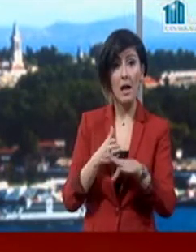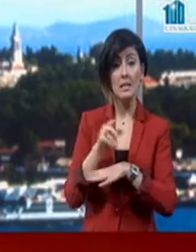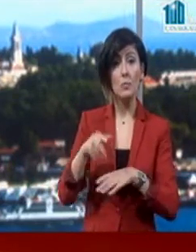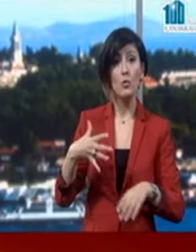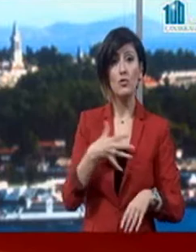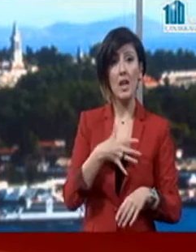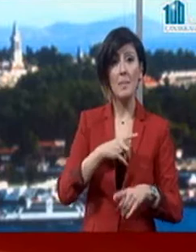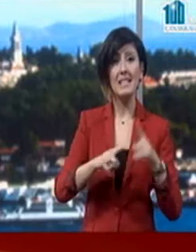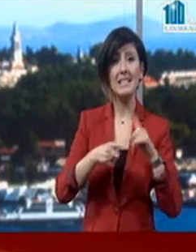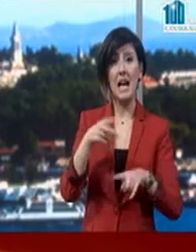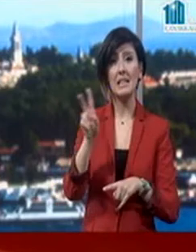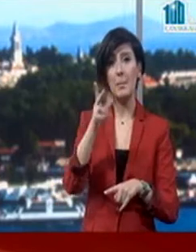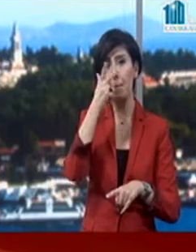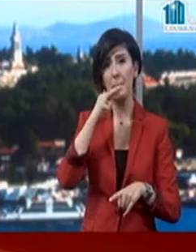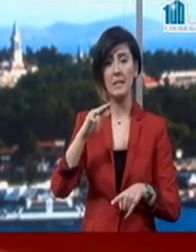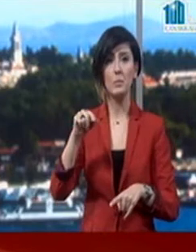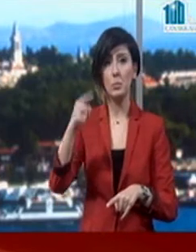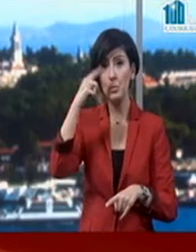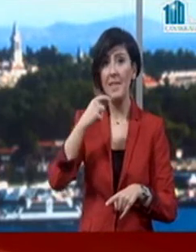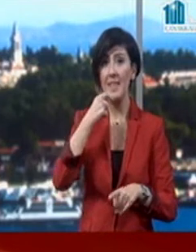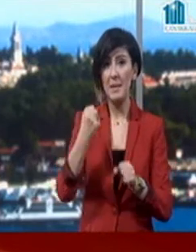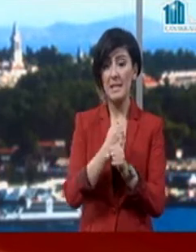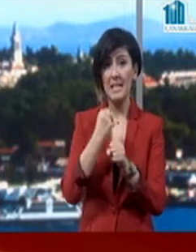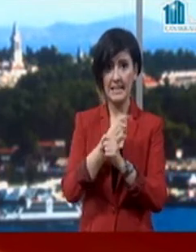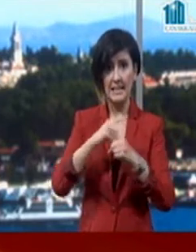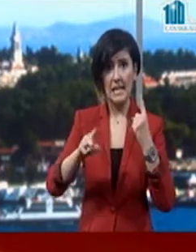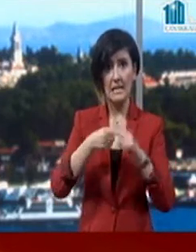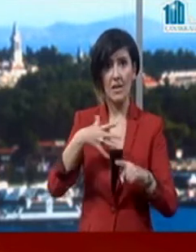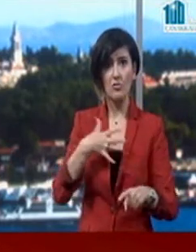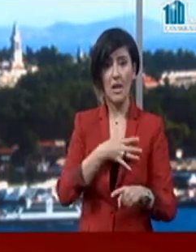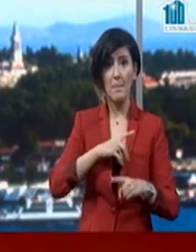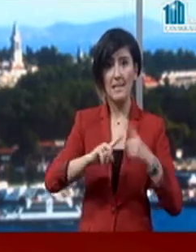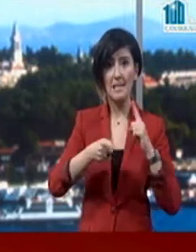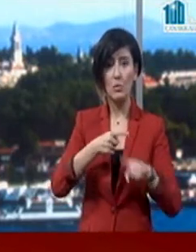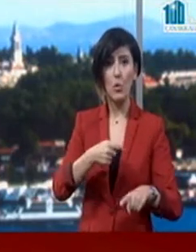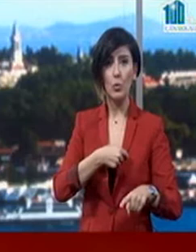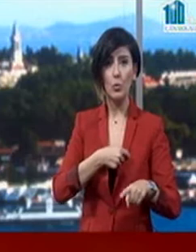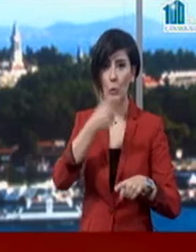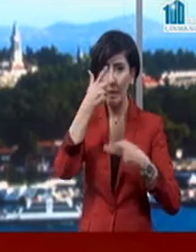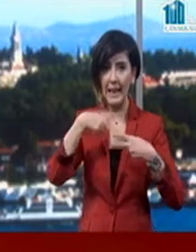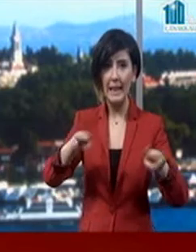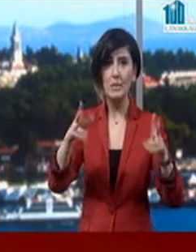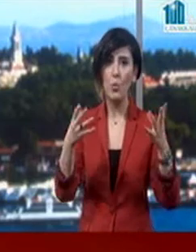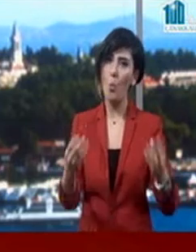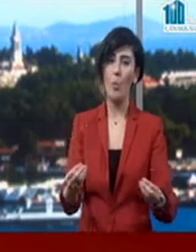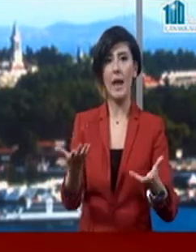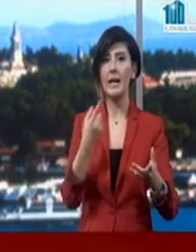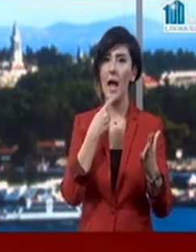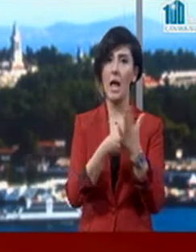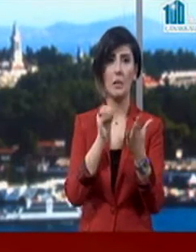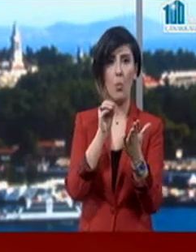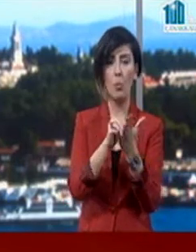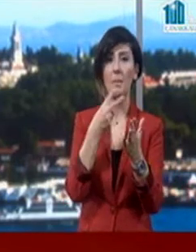siyaset tarzının bir benzeri. Bu yüzden Demirtaş siyasetiyle CHP siyaseti ruh ikizi olarak da adlandırılabilir dedi.